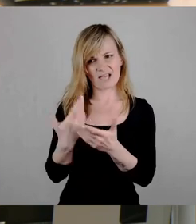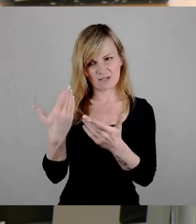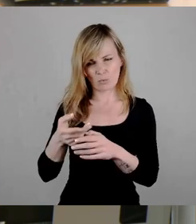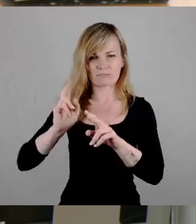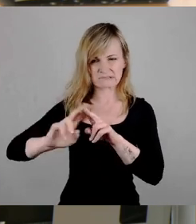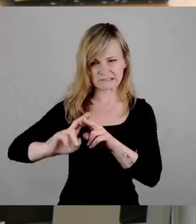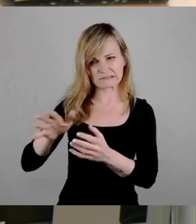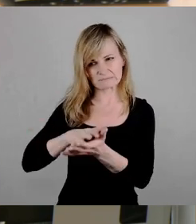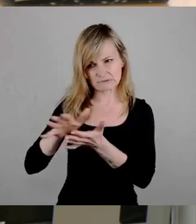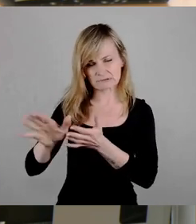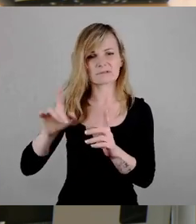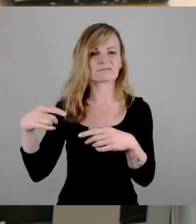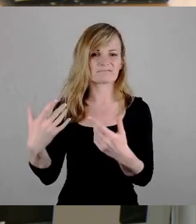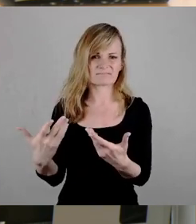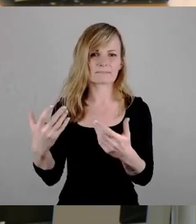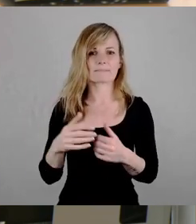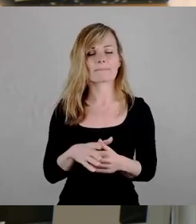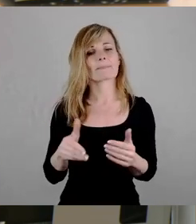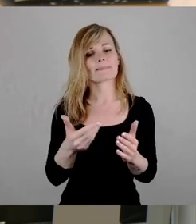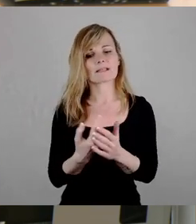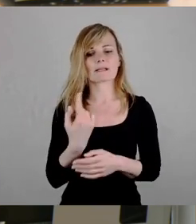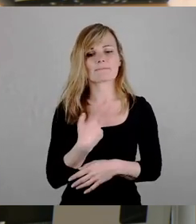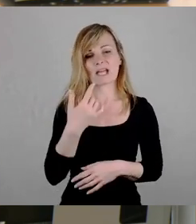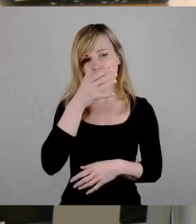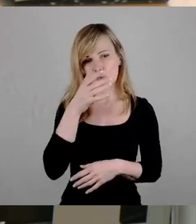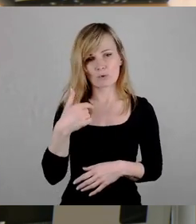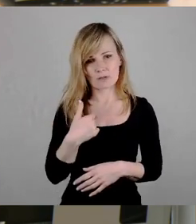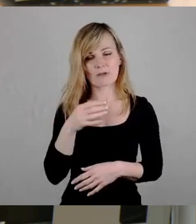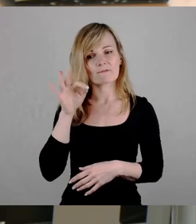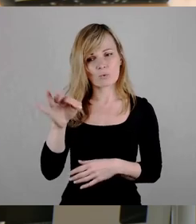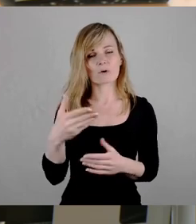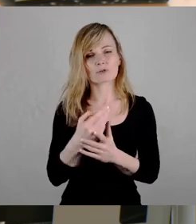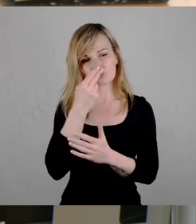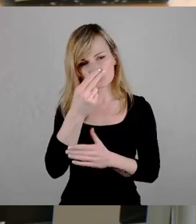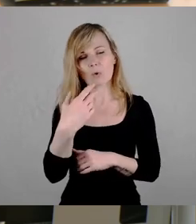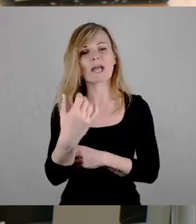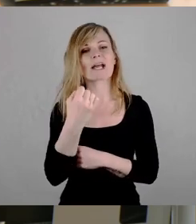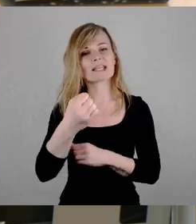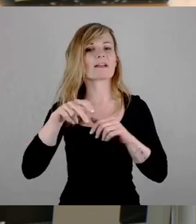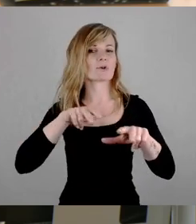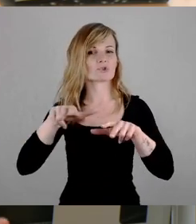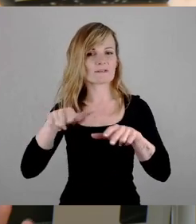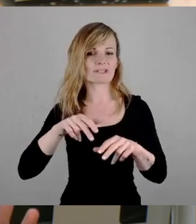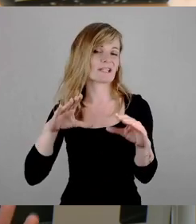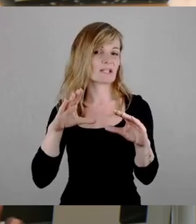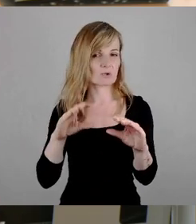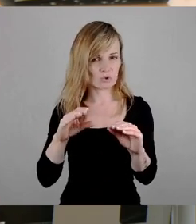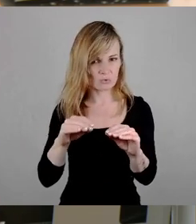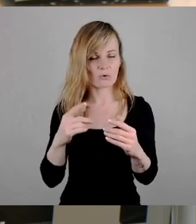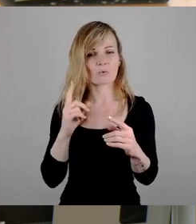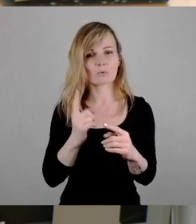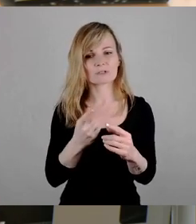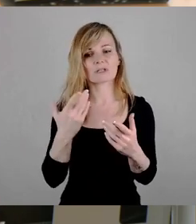plädieren wir Grüne sehr dafür, dass man die energiewirtschaftliche Nutzung und die Nutzung des